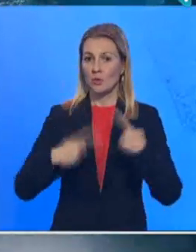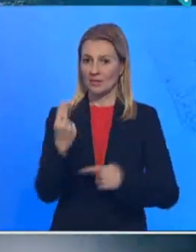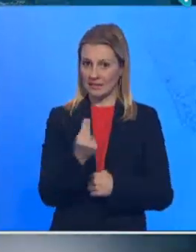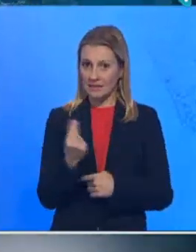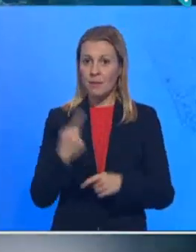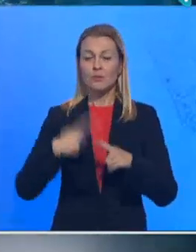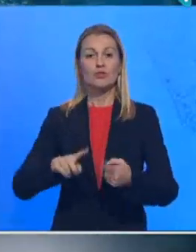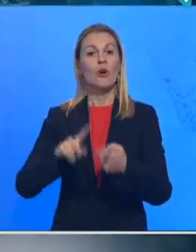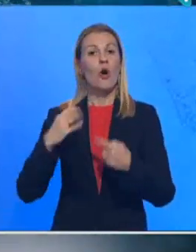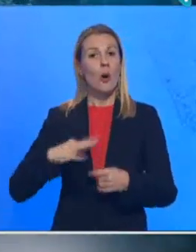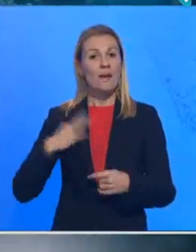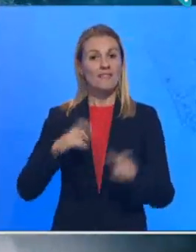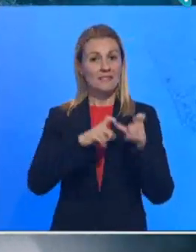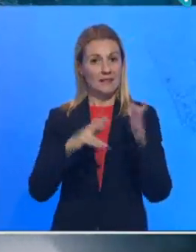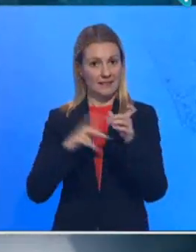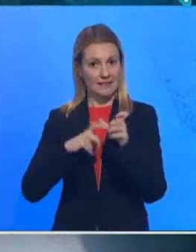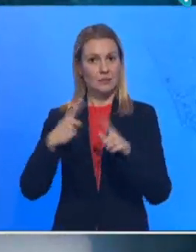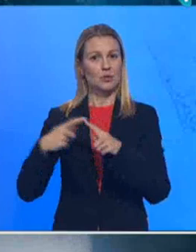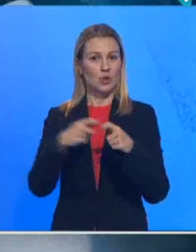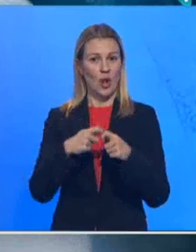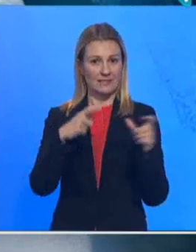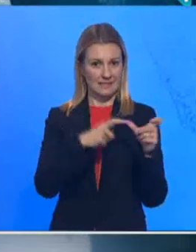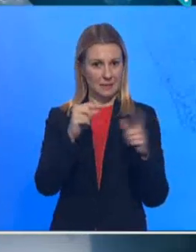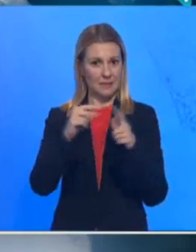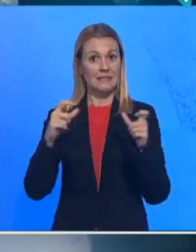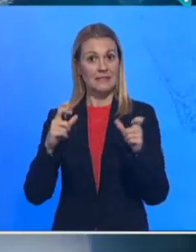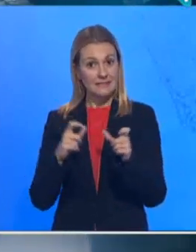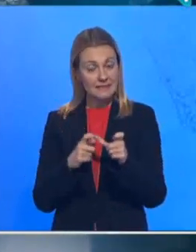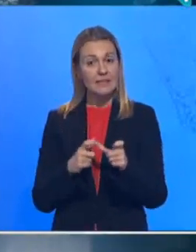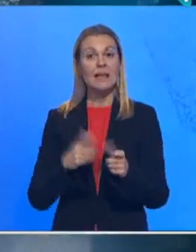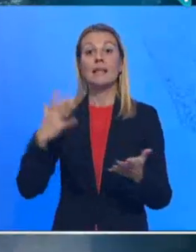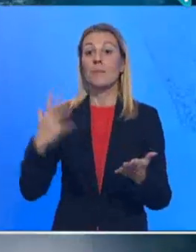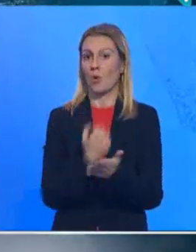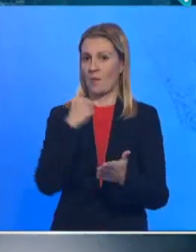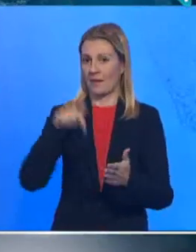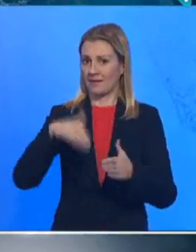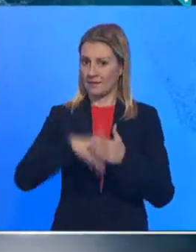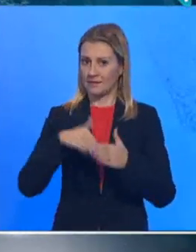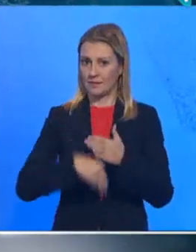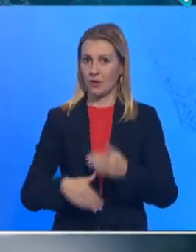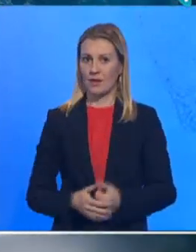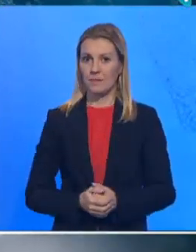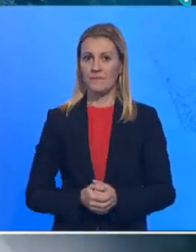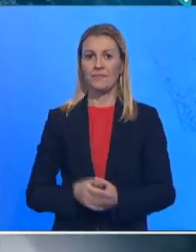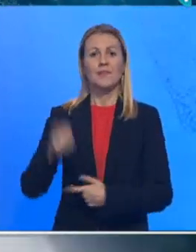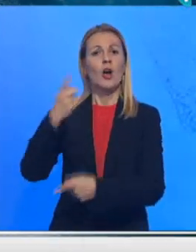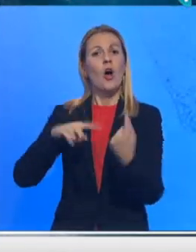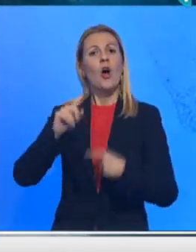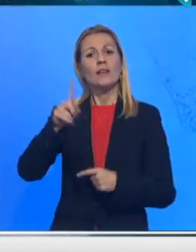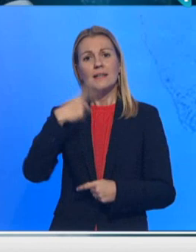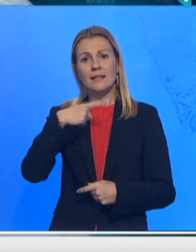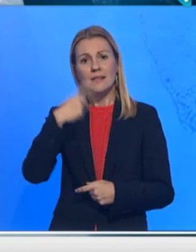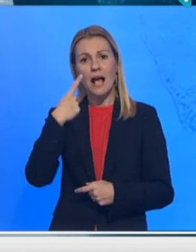te da je obave za Srpske napredne stranke i koalicije okupljene oko SPS-a da pobedi na tim izborima. Oni kažu,